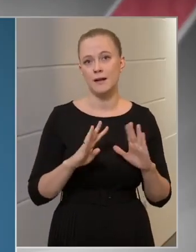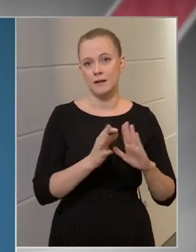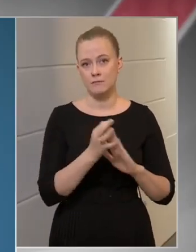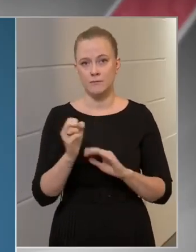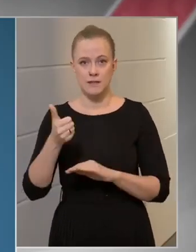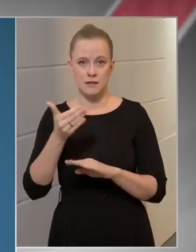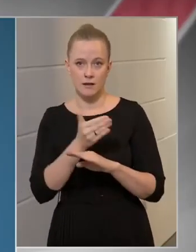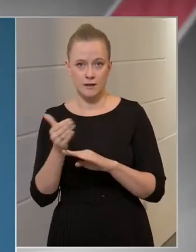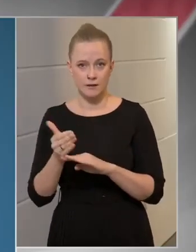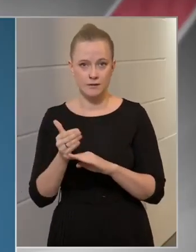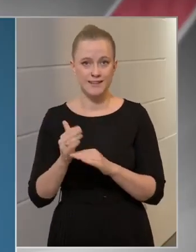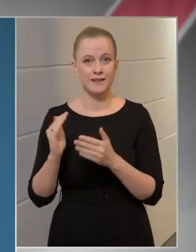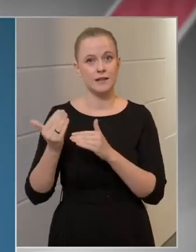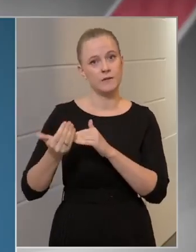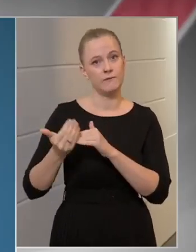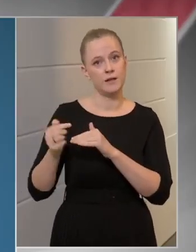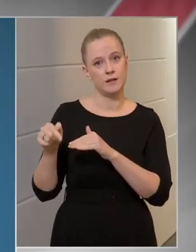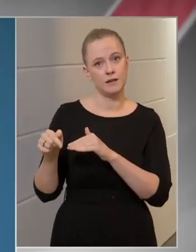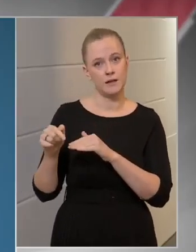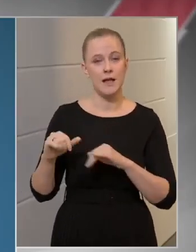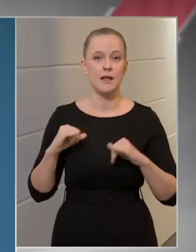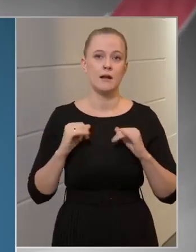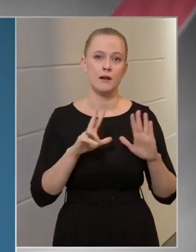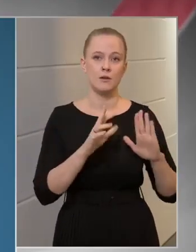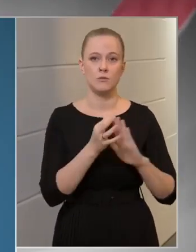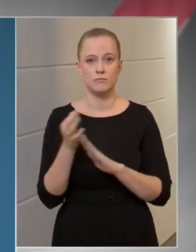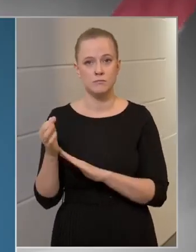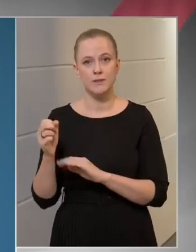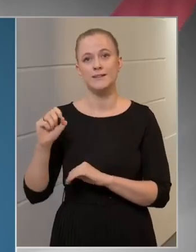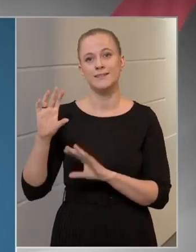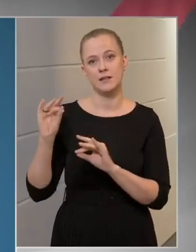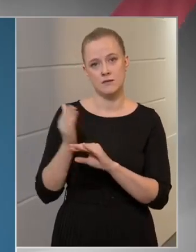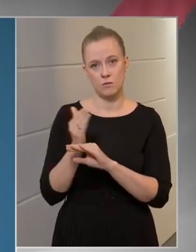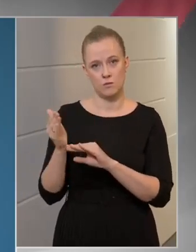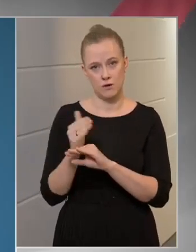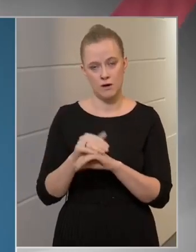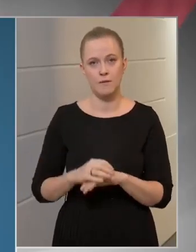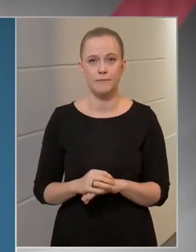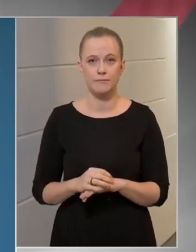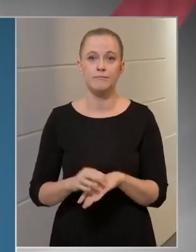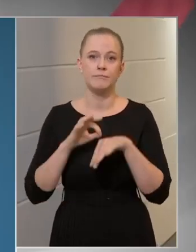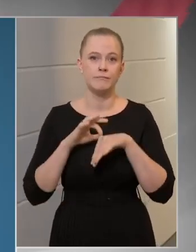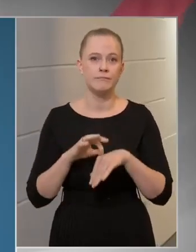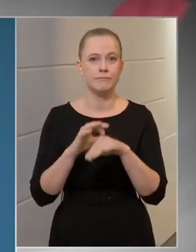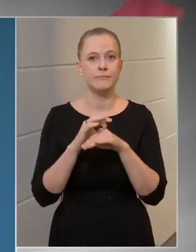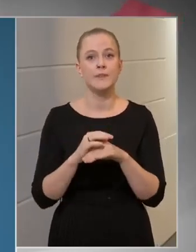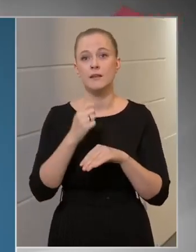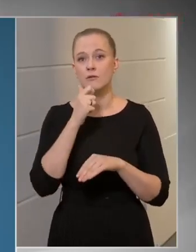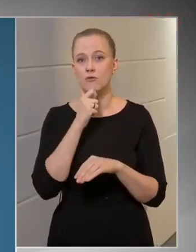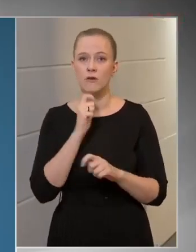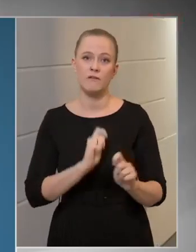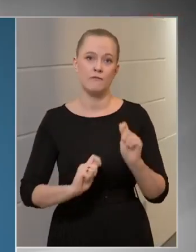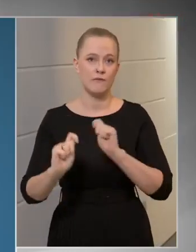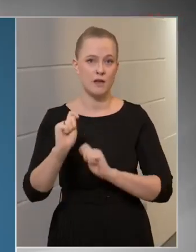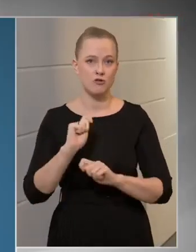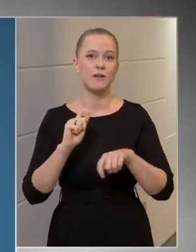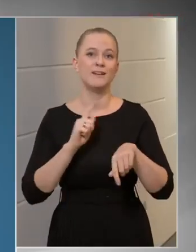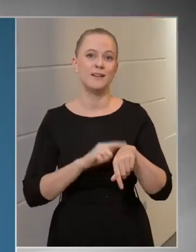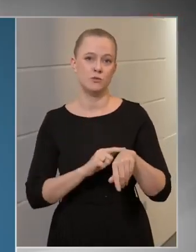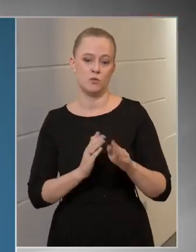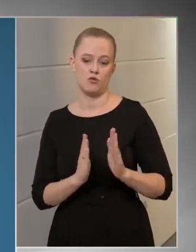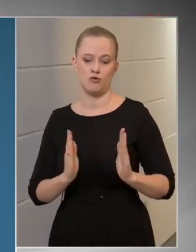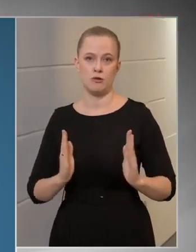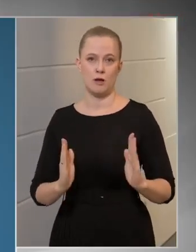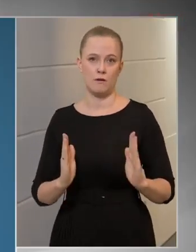között, illetve hétvégén reggel 8 óra és 10 óra között bevezeti az idősek vásárlási idősávját.